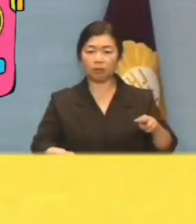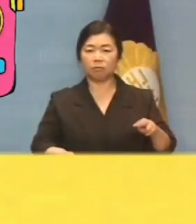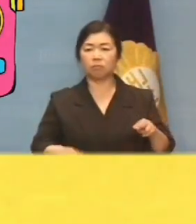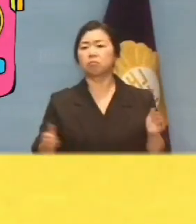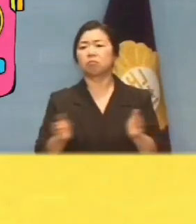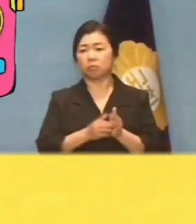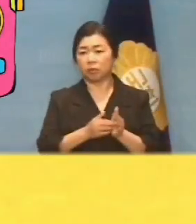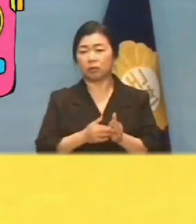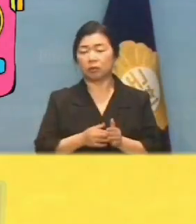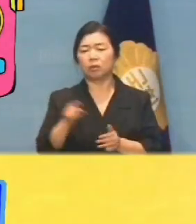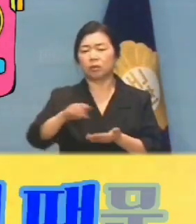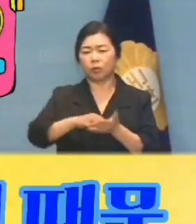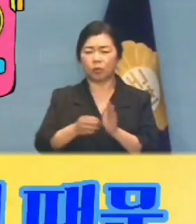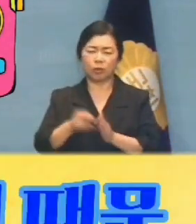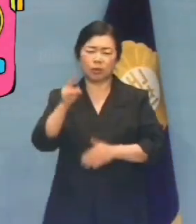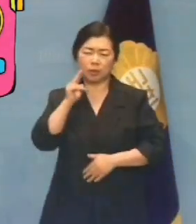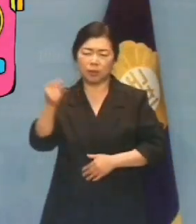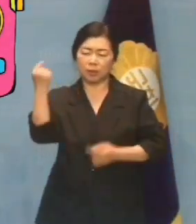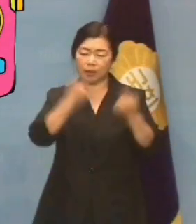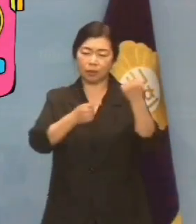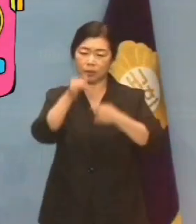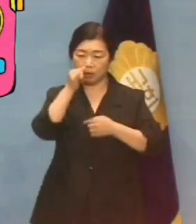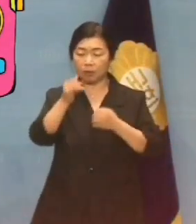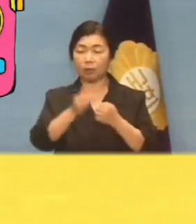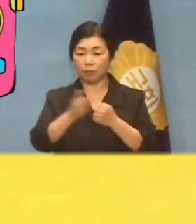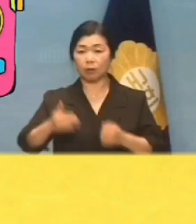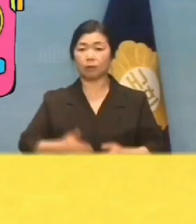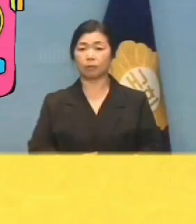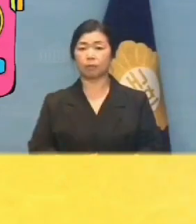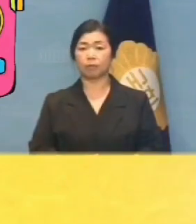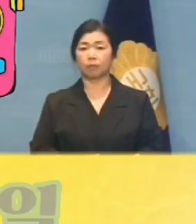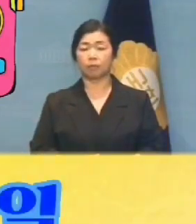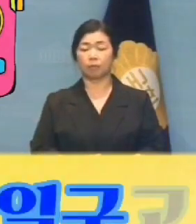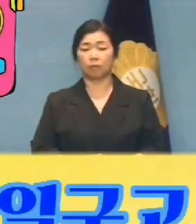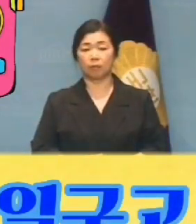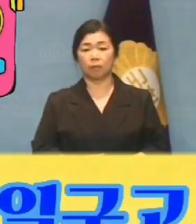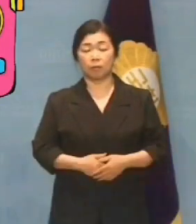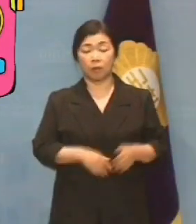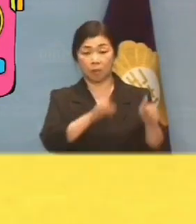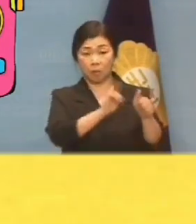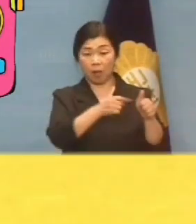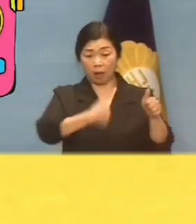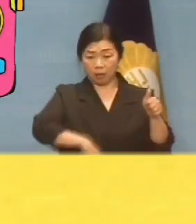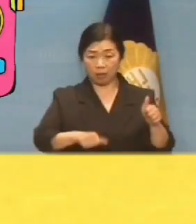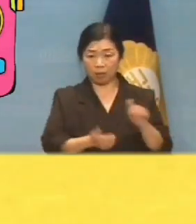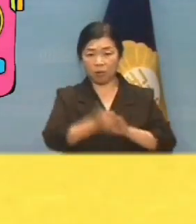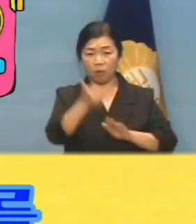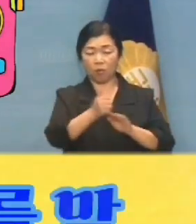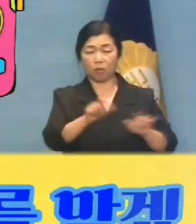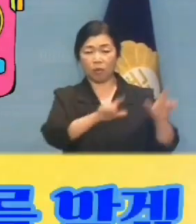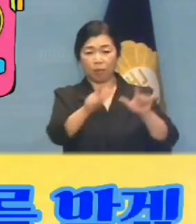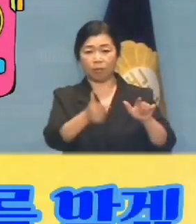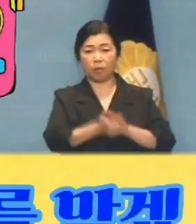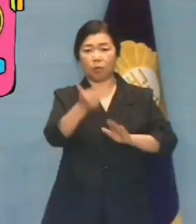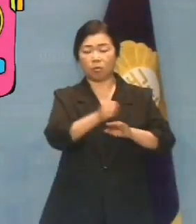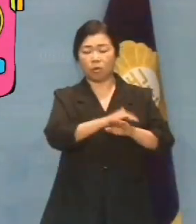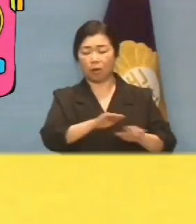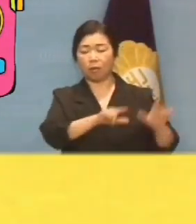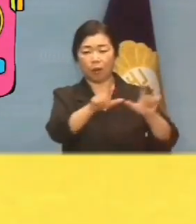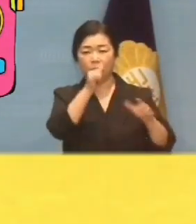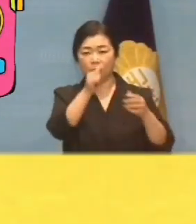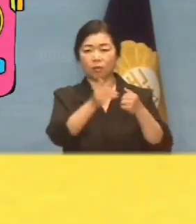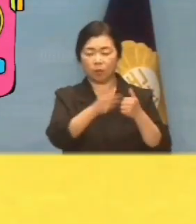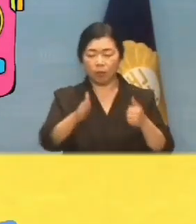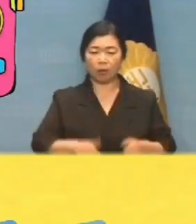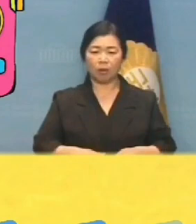없는 상처를 남기기 때문입니다. 성공적인 삶을 일구고 있으니 불필요한 피해를 막겠다는 것은